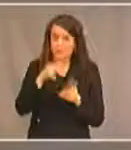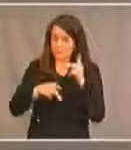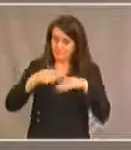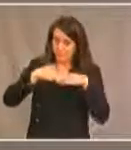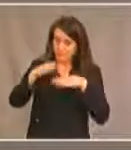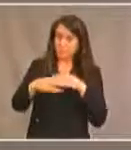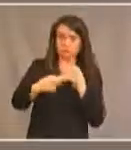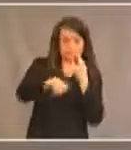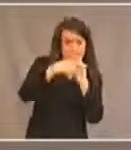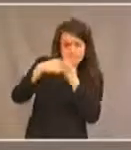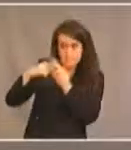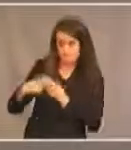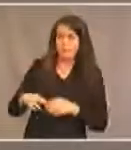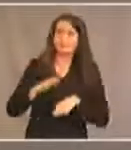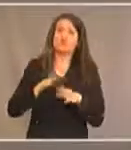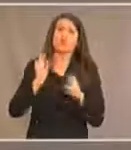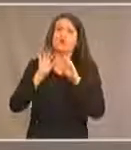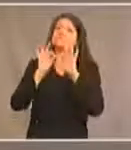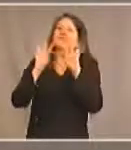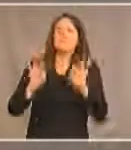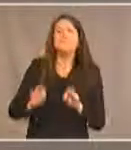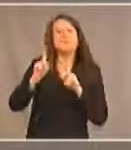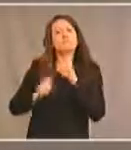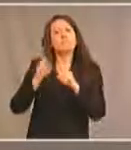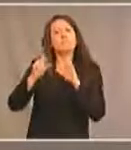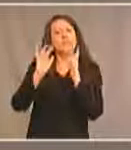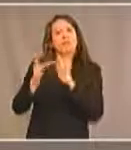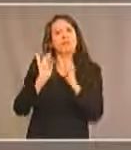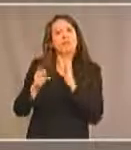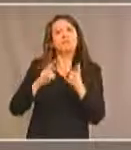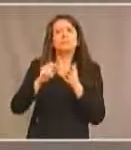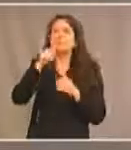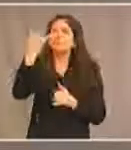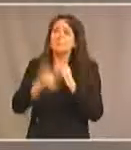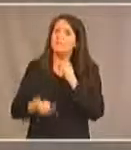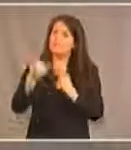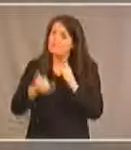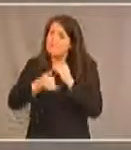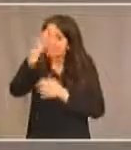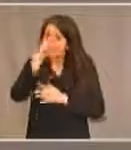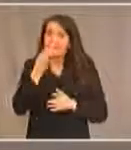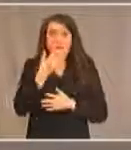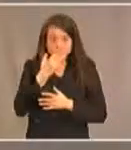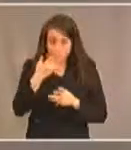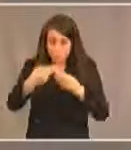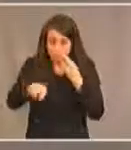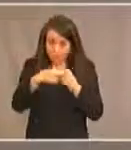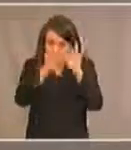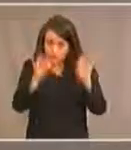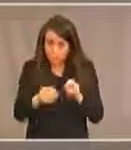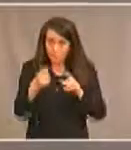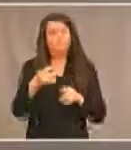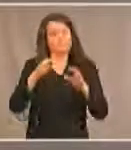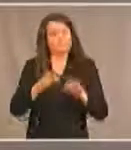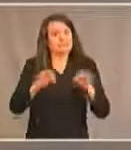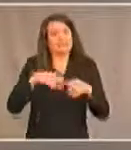qui ont répondu à notre questionnaire en ligne qui devrait fermer à la fin de février. Alors si vous êtes intéressé, n'hésitez